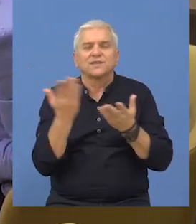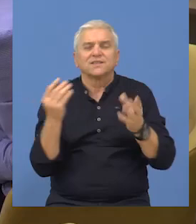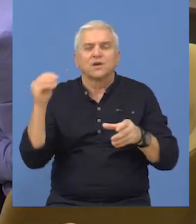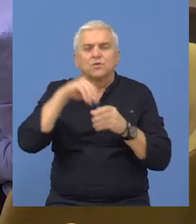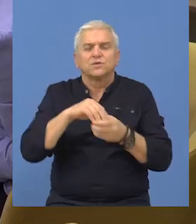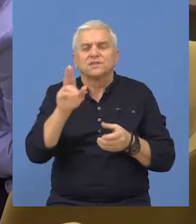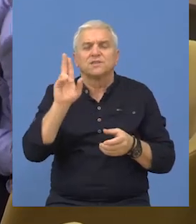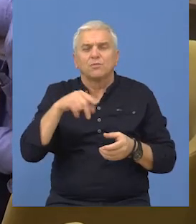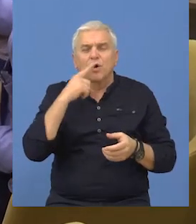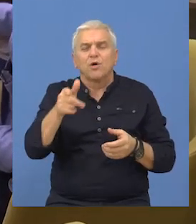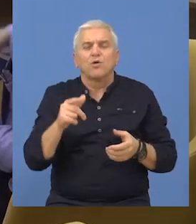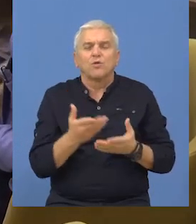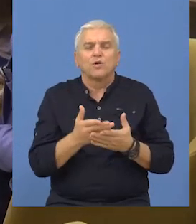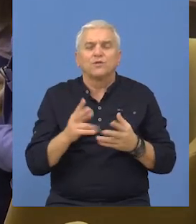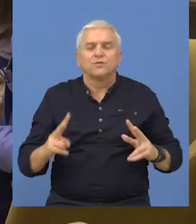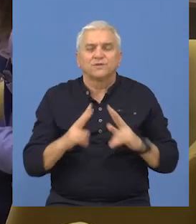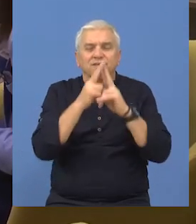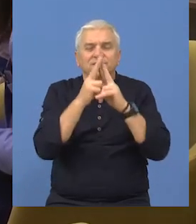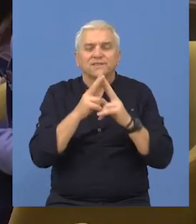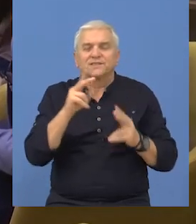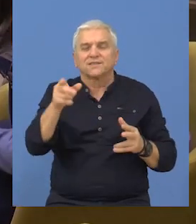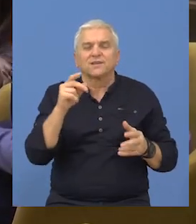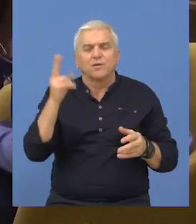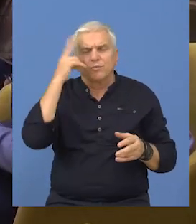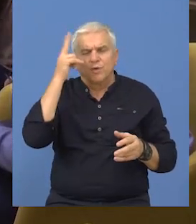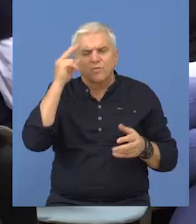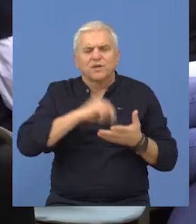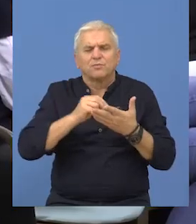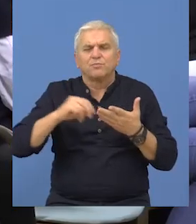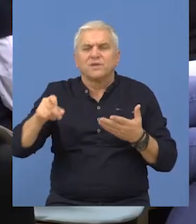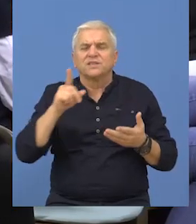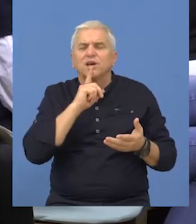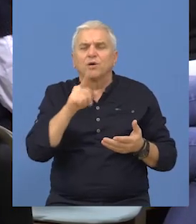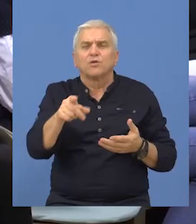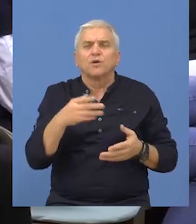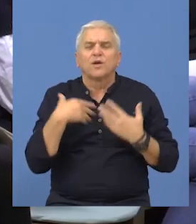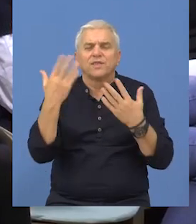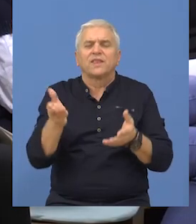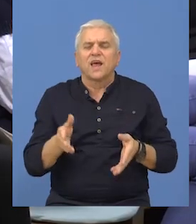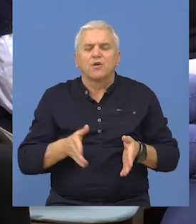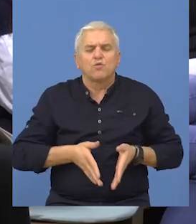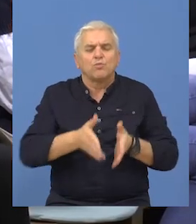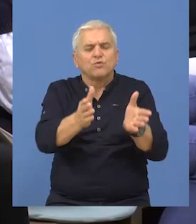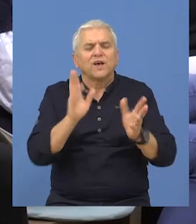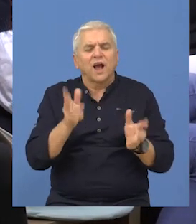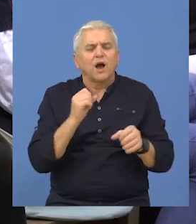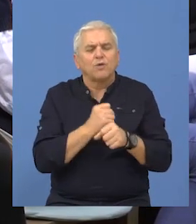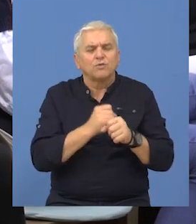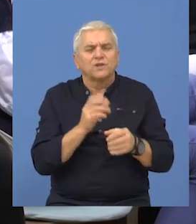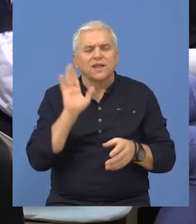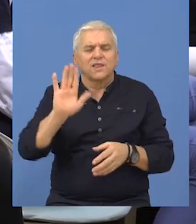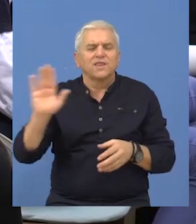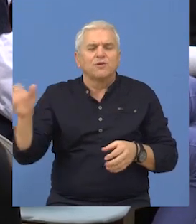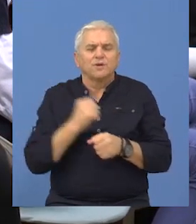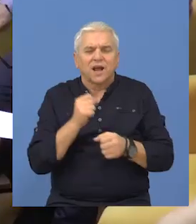učesnici imaju prilike da se sretnu sa eminentnim piscima koji im daju neke smernice u njihovom